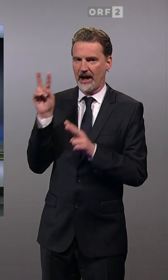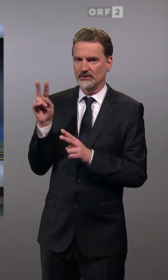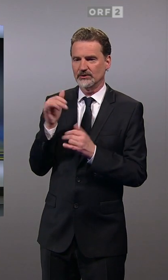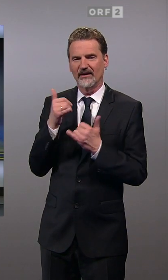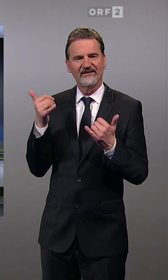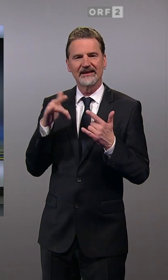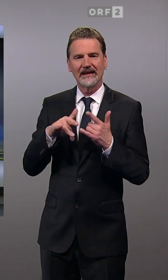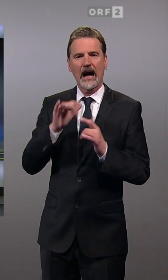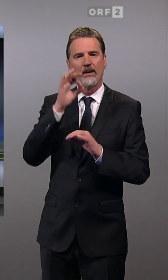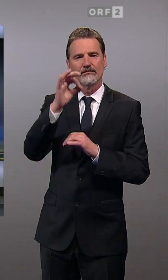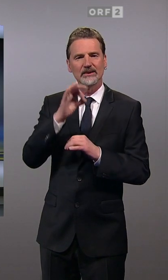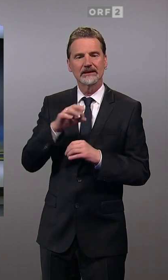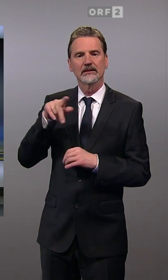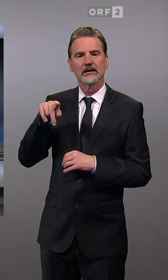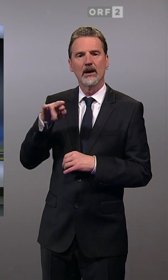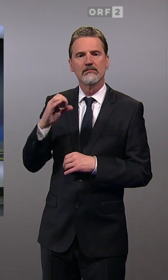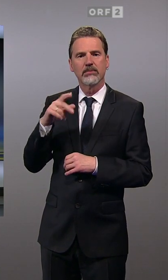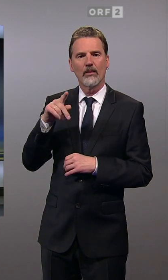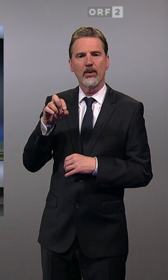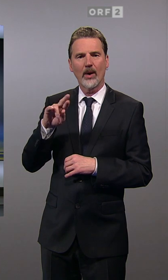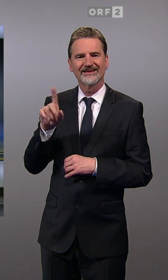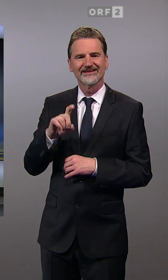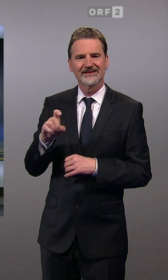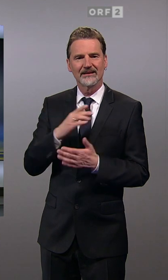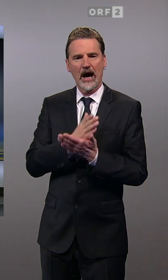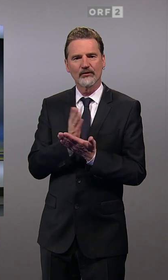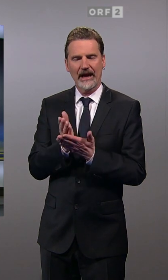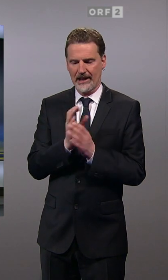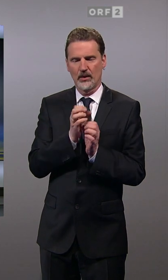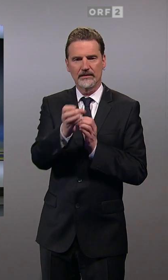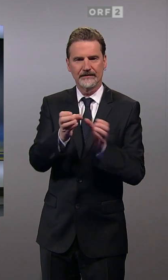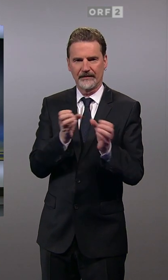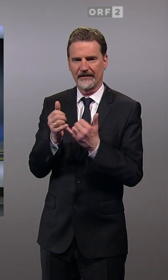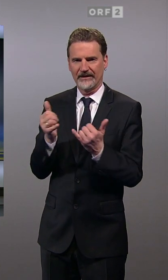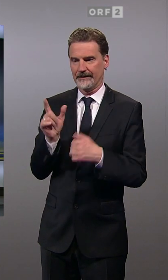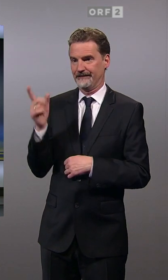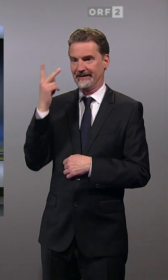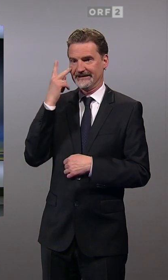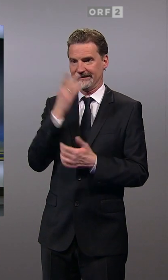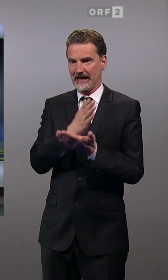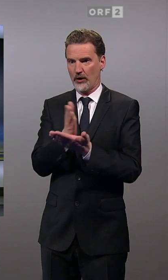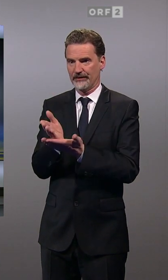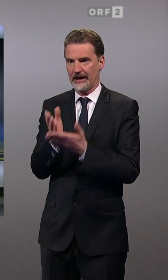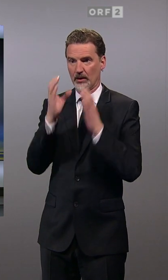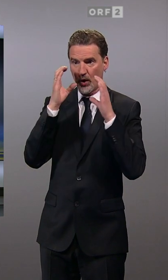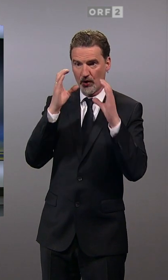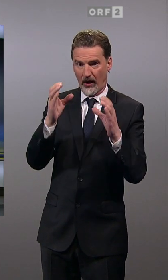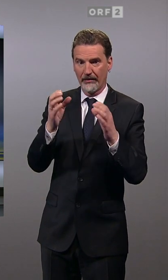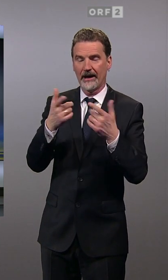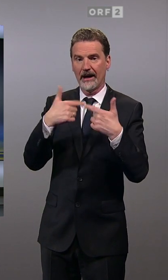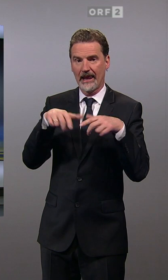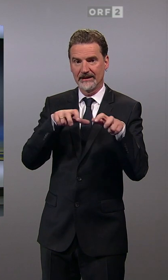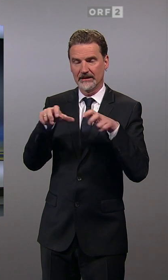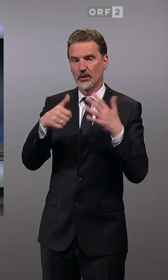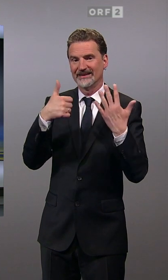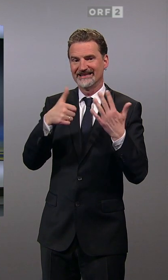Proport-System dort funktioniert, hat dieses Wahlergebnis respektive diese Mandatsverteilung im Landtag zur Folge, dass die ÖVP sechs